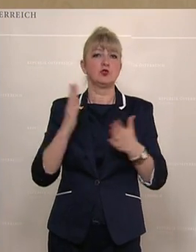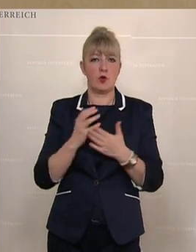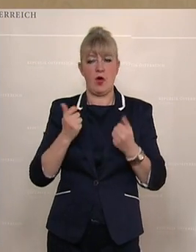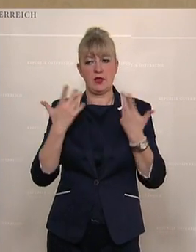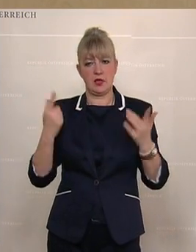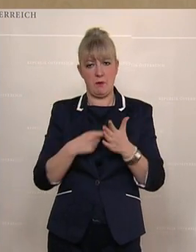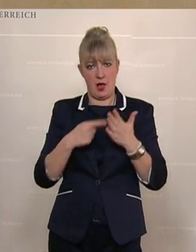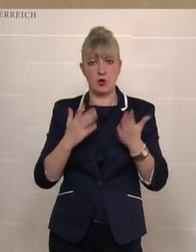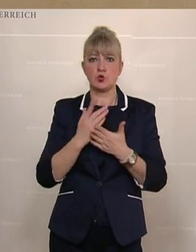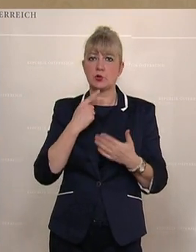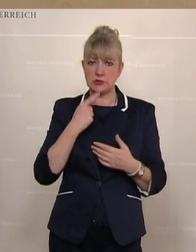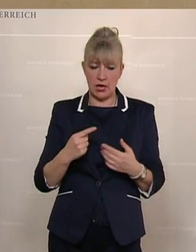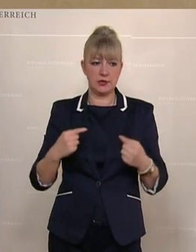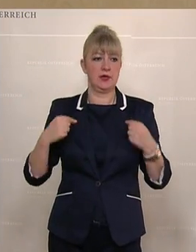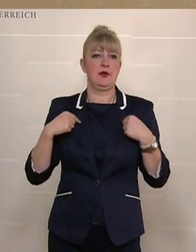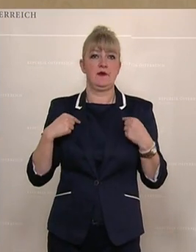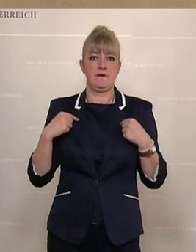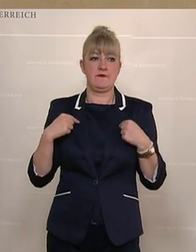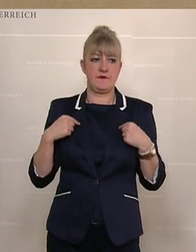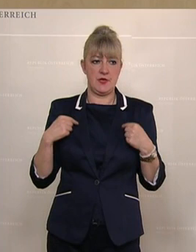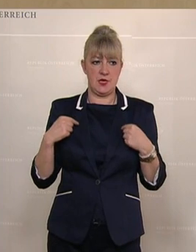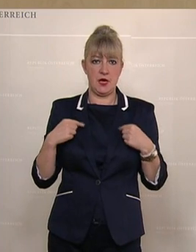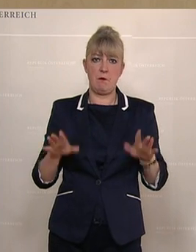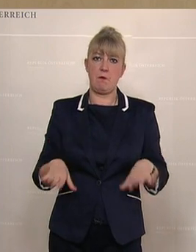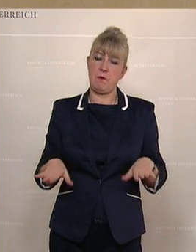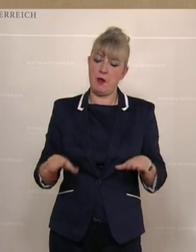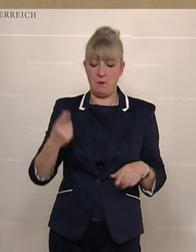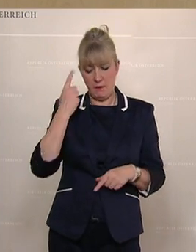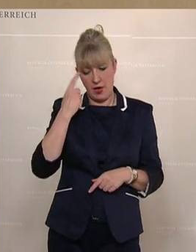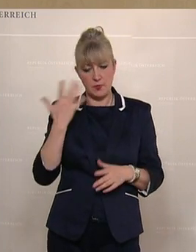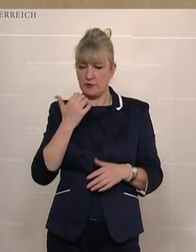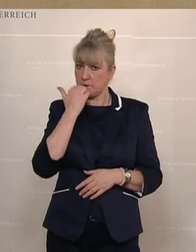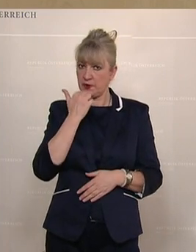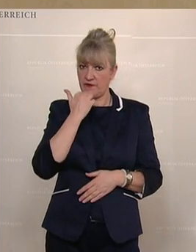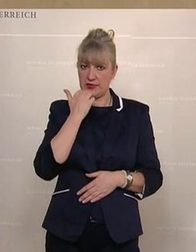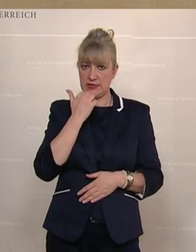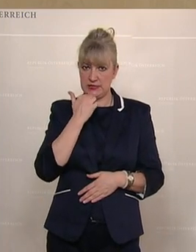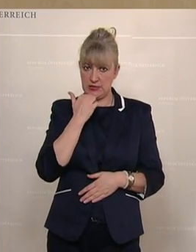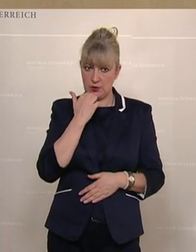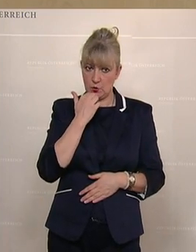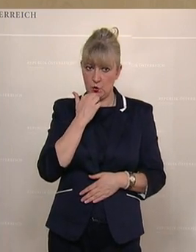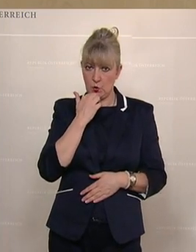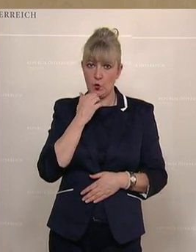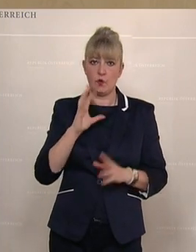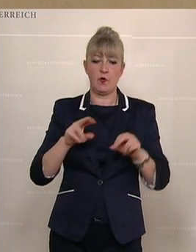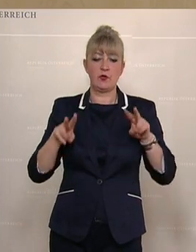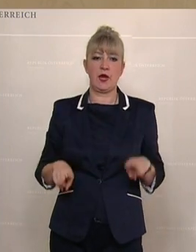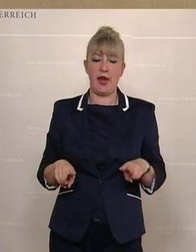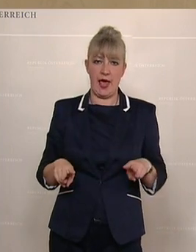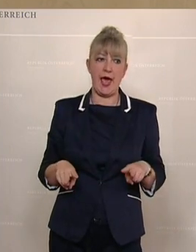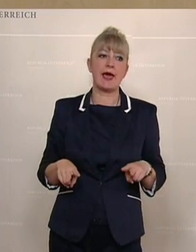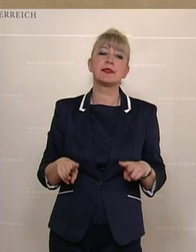geäußert. Wir sind, wir bleiben auf dem Standpunkt. Die Privatisierung des Rechts